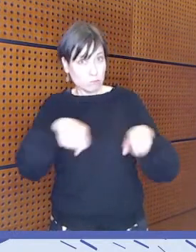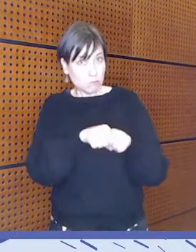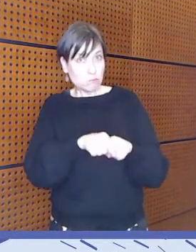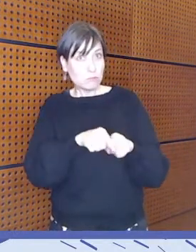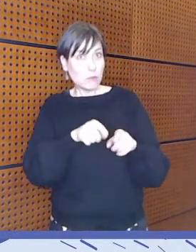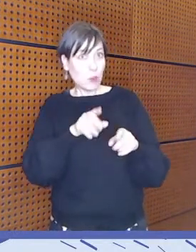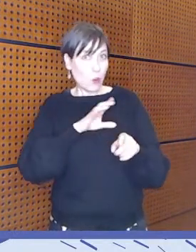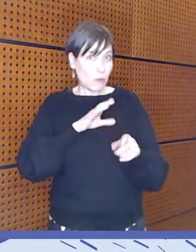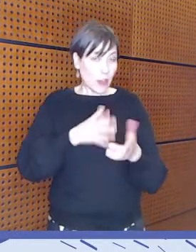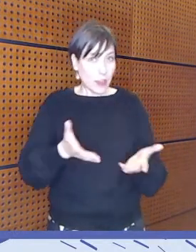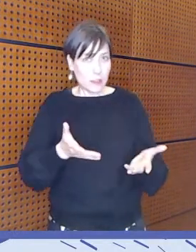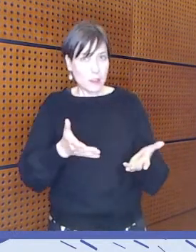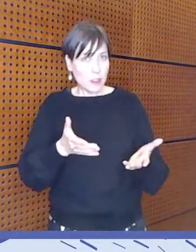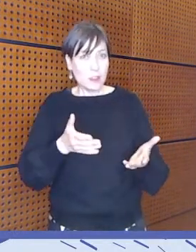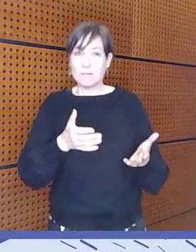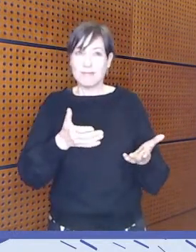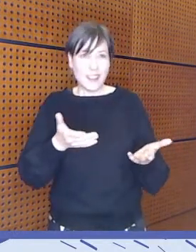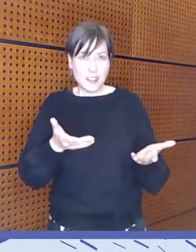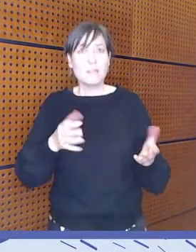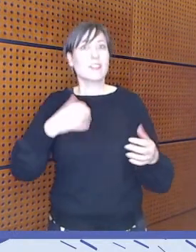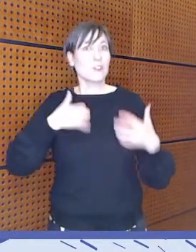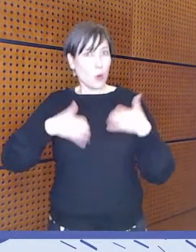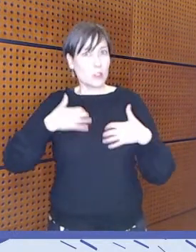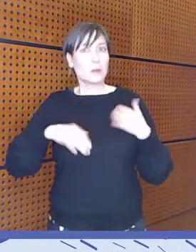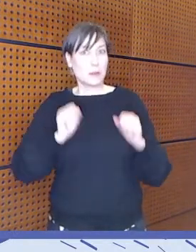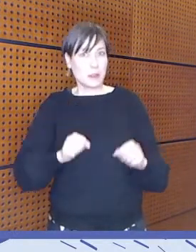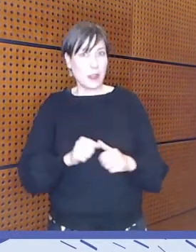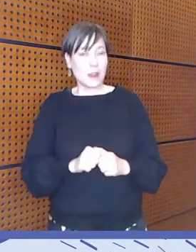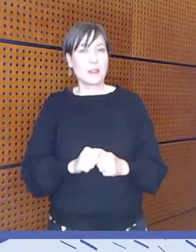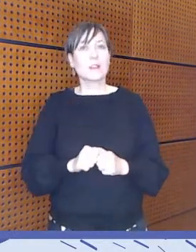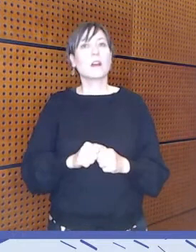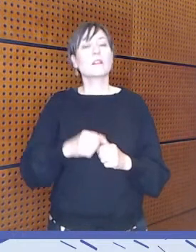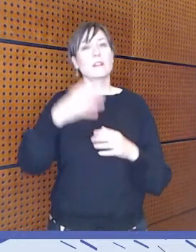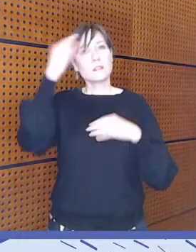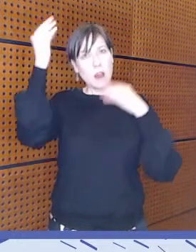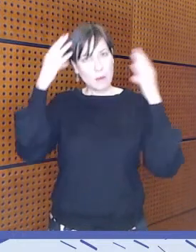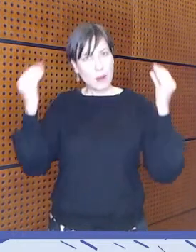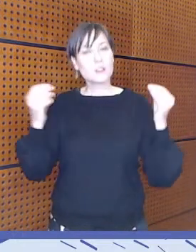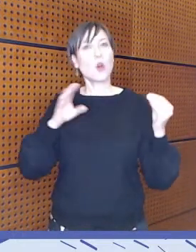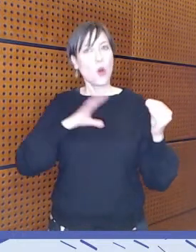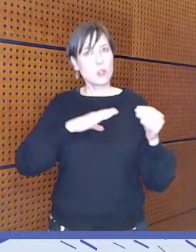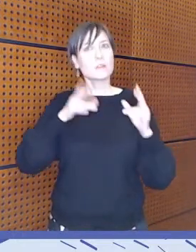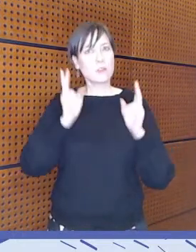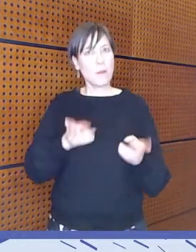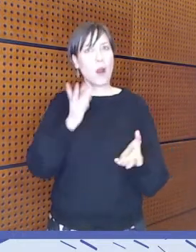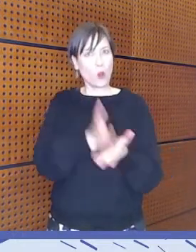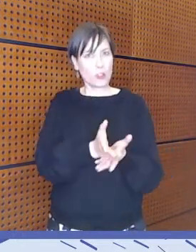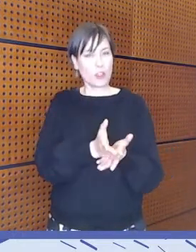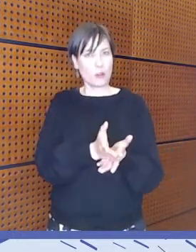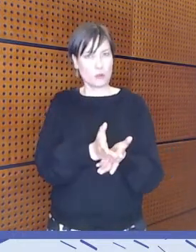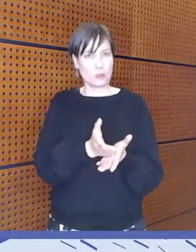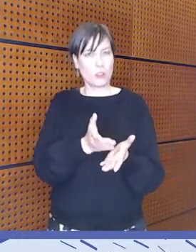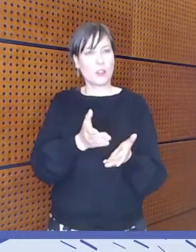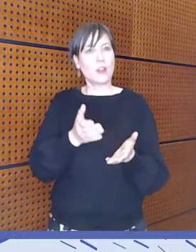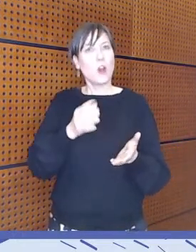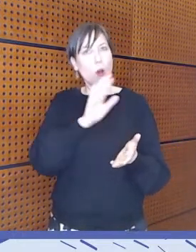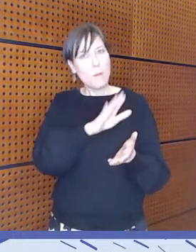Saamelaisten yhdenvertaillinen oikeus saada äänensä kuuluviin suomalaisessa